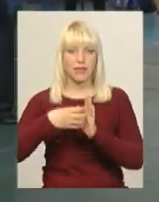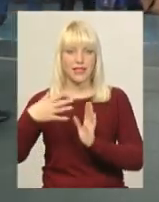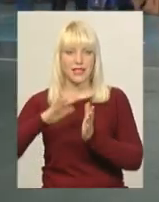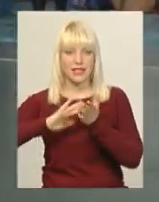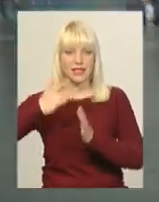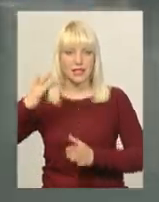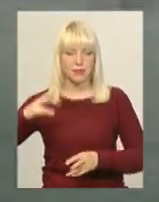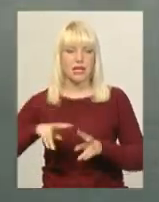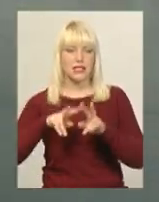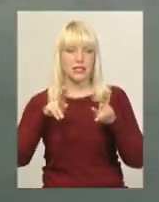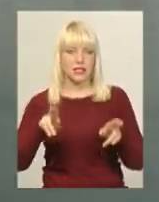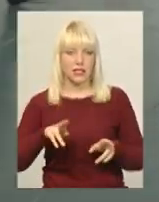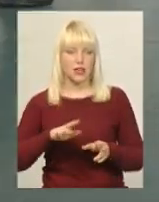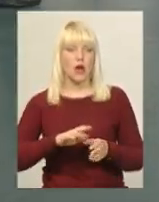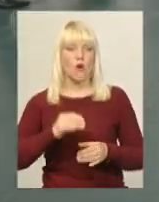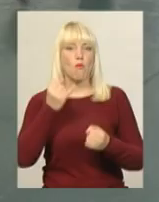бронзових.